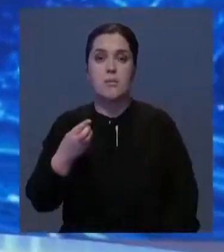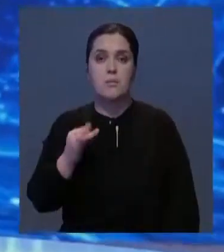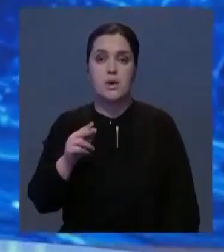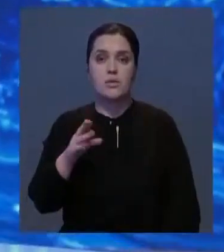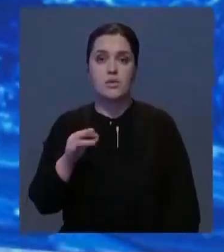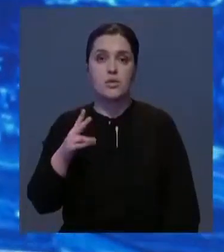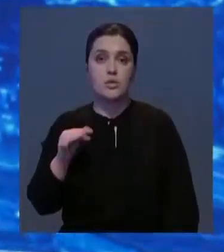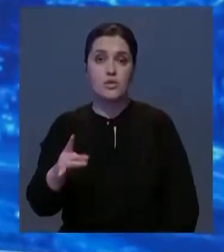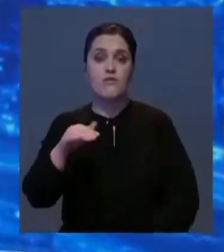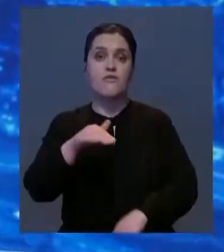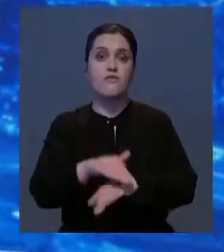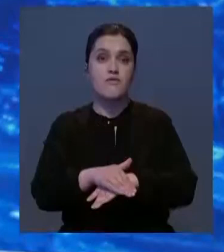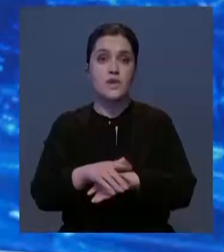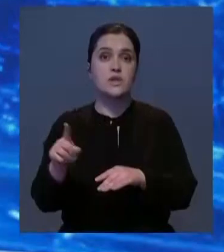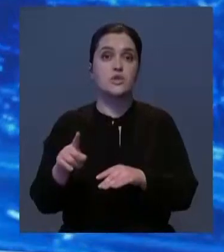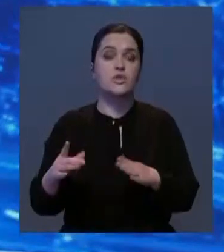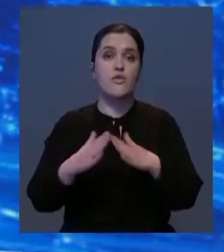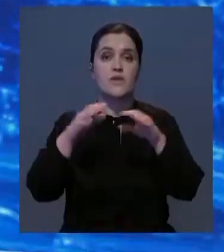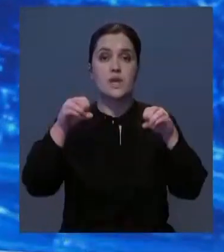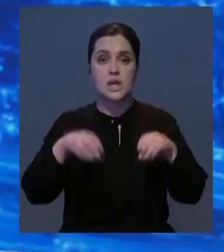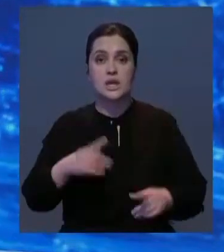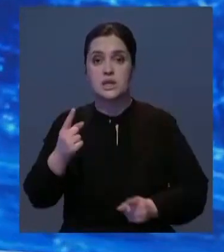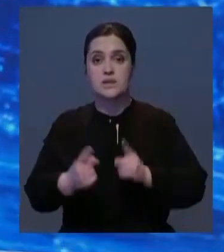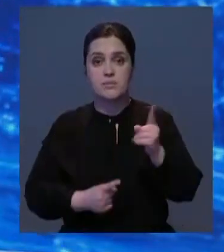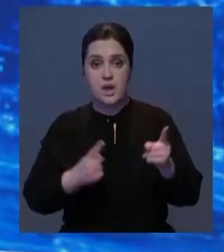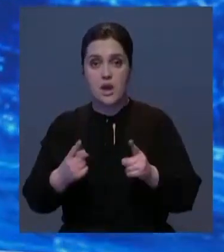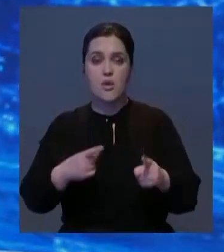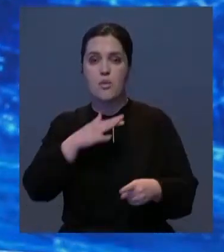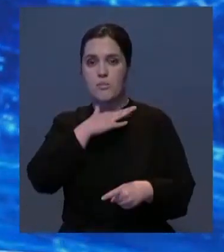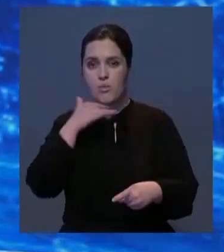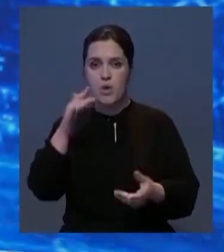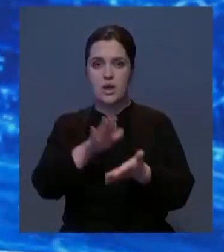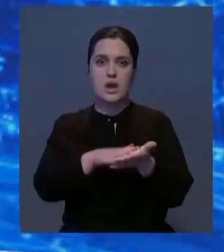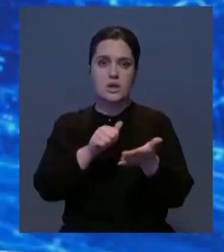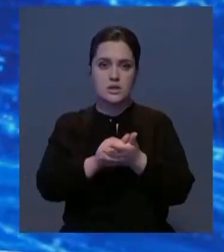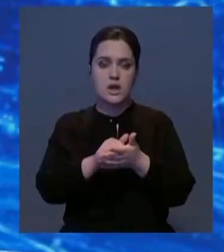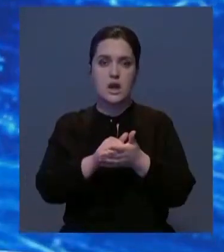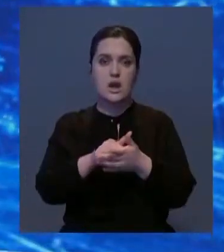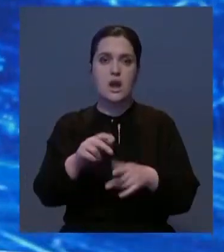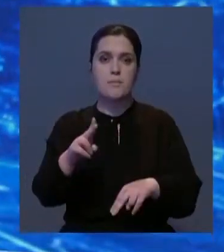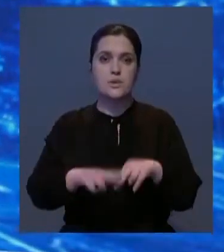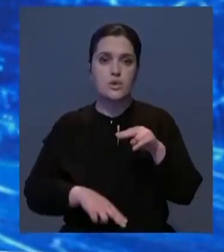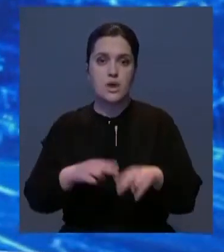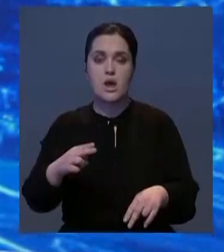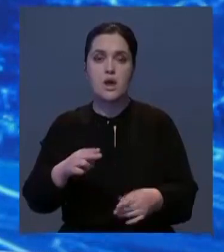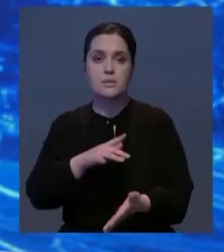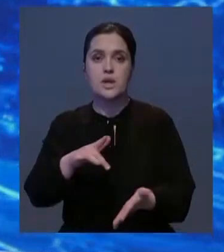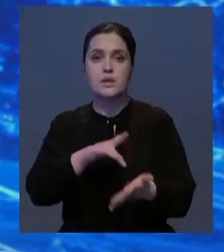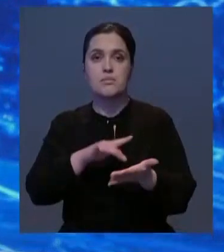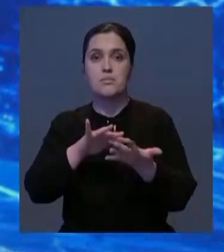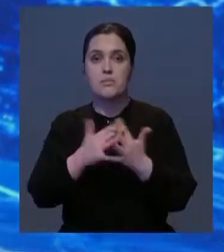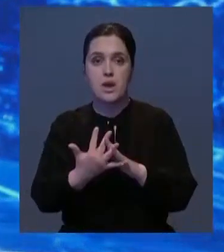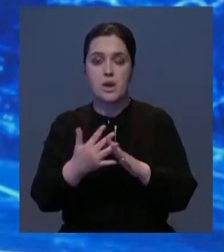территории космодрома Байконур. Выяснилось, что в районе ракетно-космического комплекса немало разрушенных построек, а в